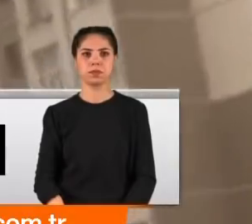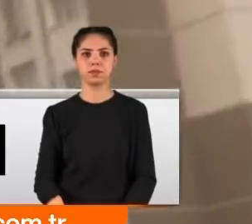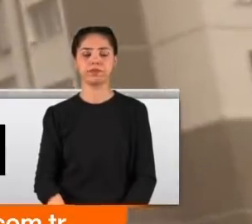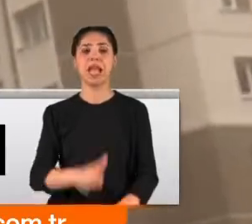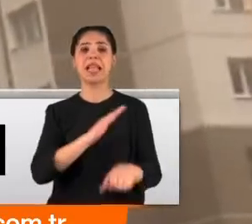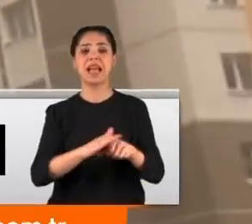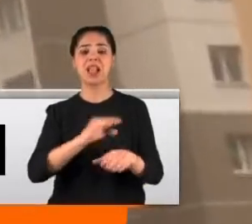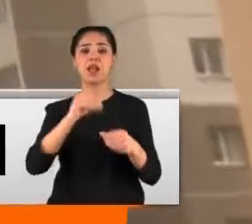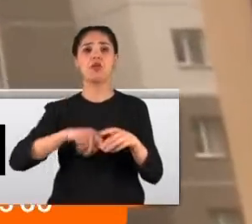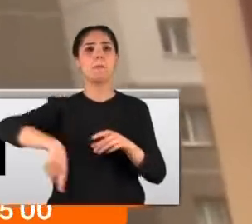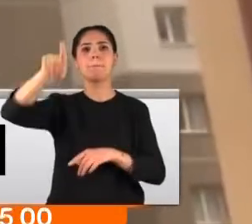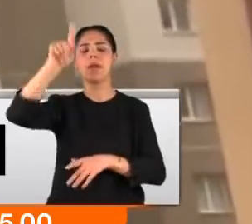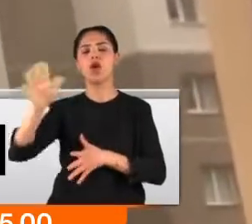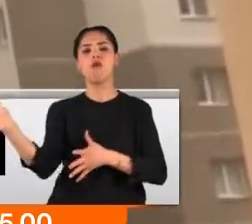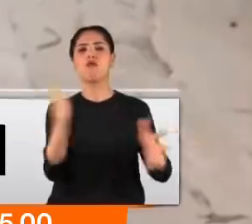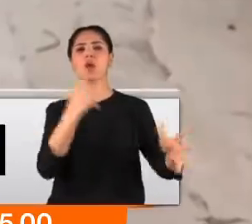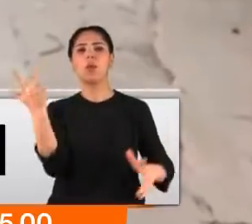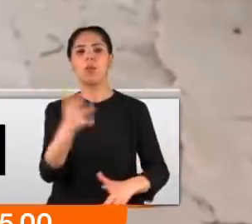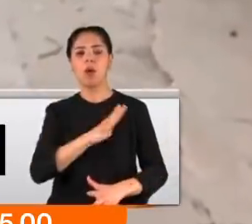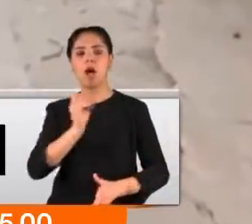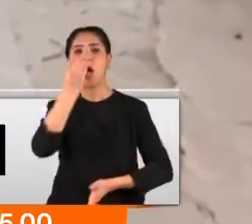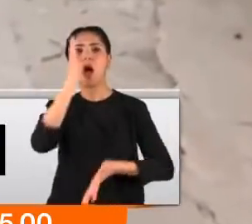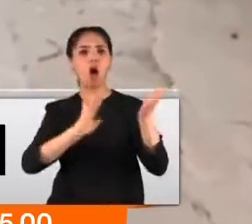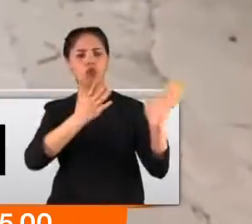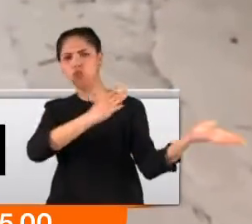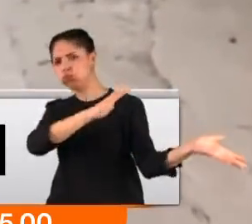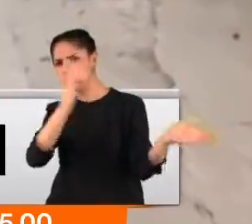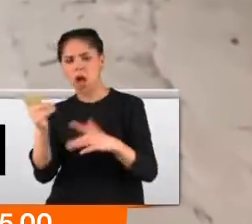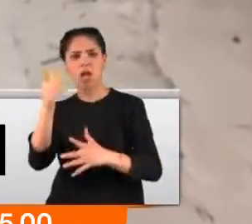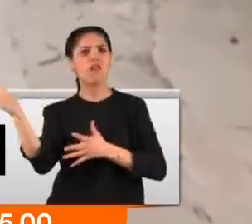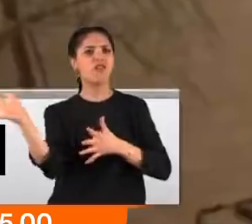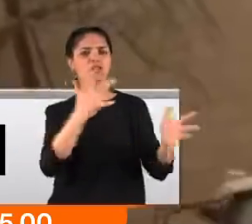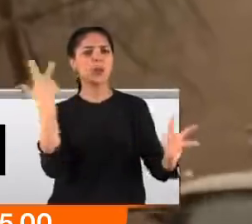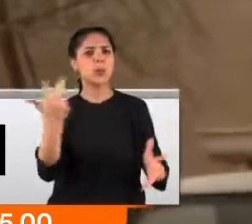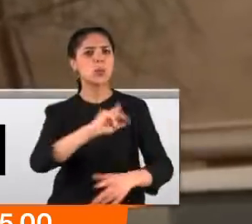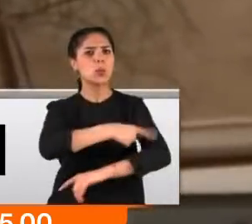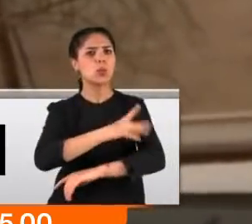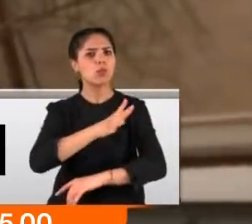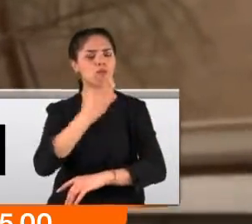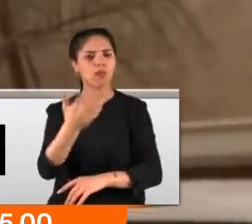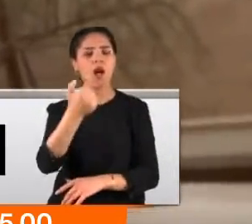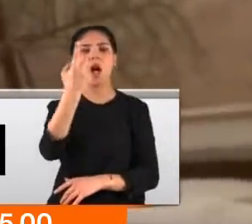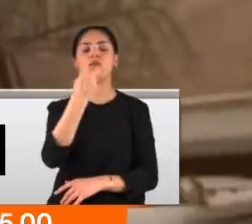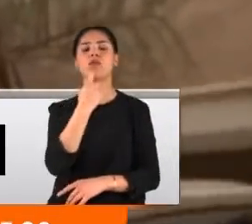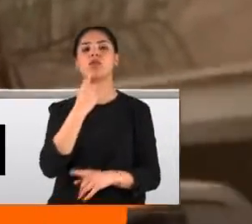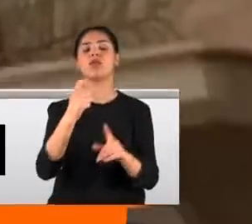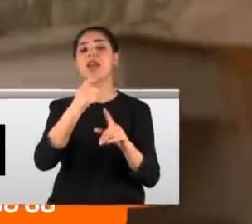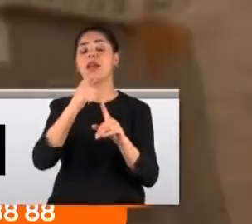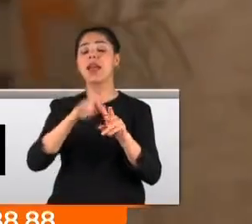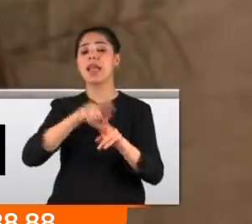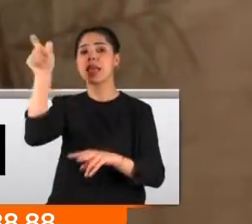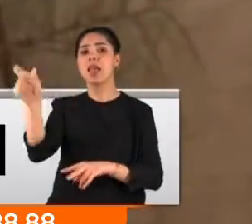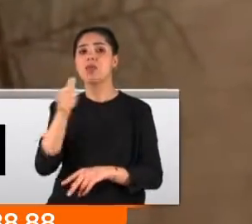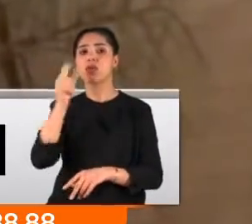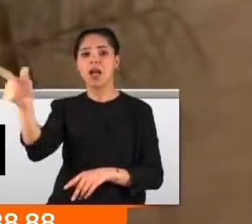Kayseri'de gün boyu fırtına etkiliydi. Ağaçları kökünden söken fırtınada 62 yaşındaki Yavuz Höge de site içerisindeki